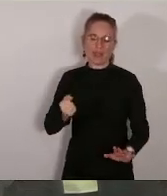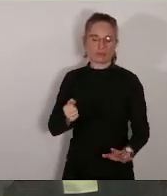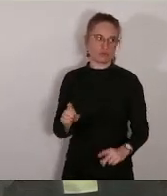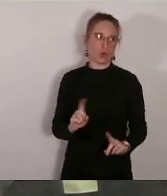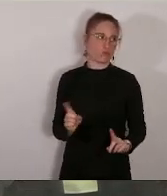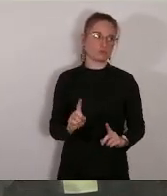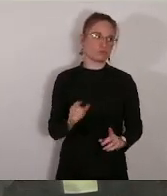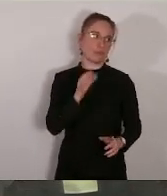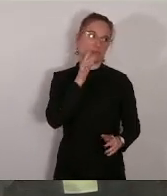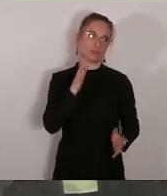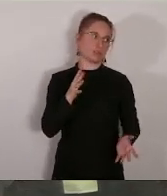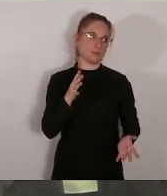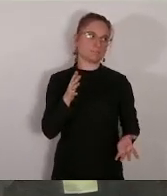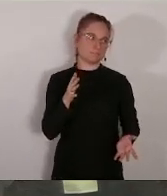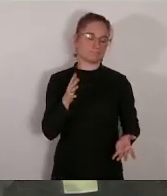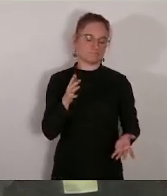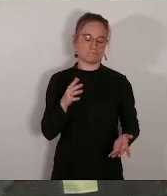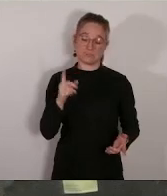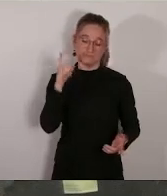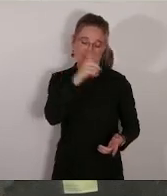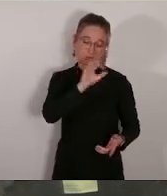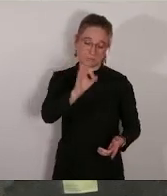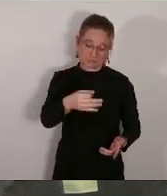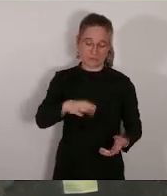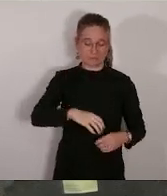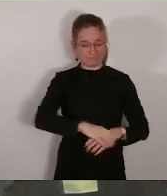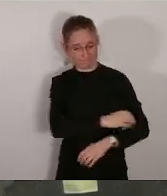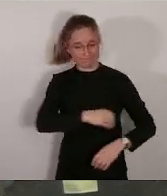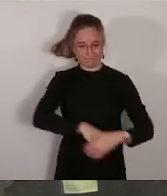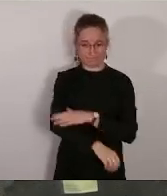difficile, mais on va se retrousser les manches et aller jusqu'au bout.